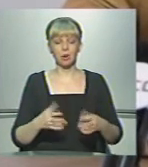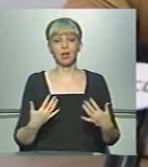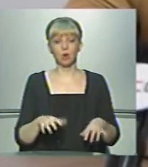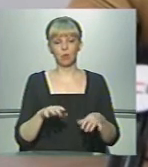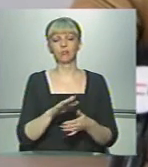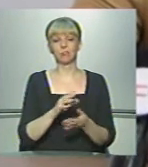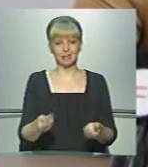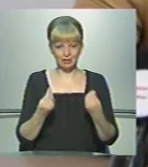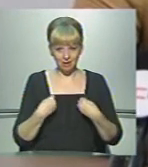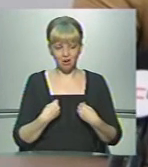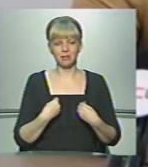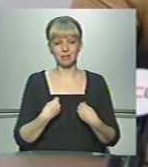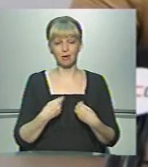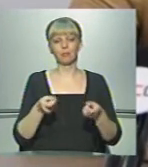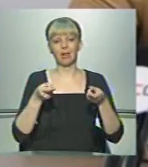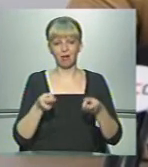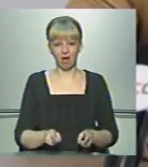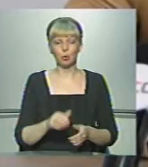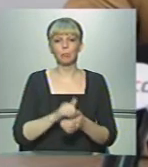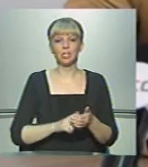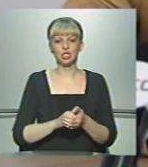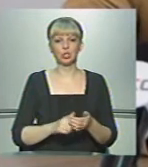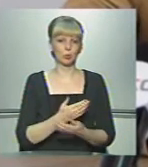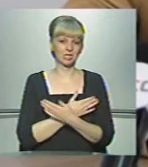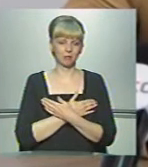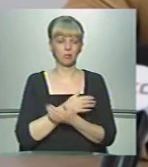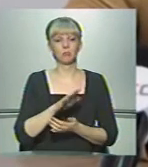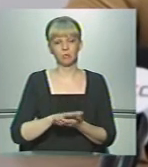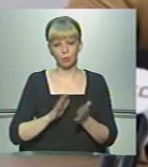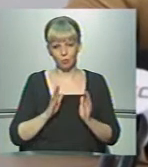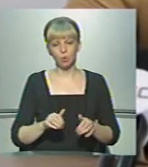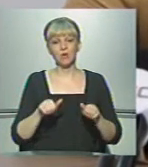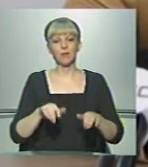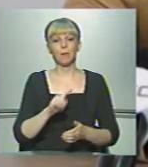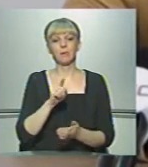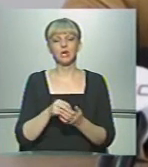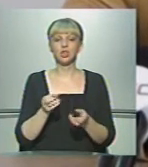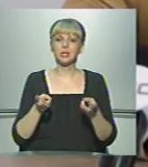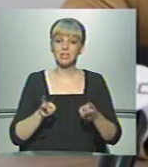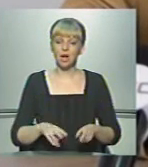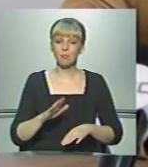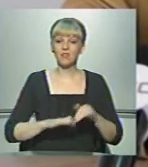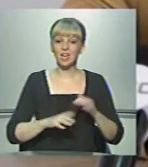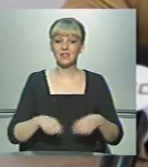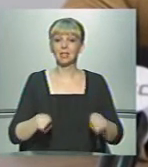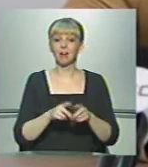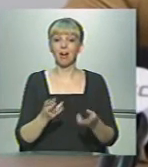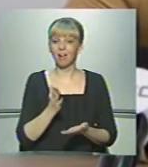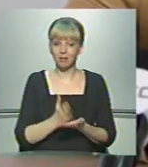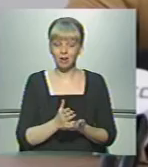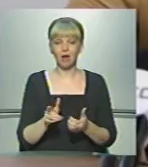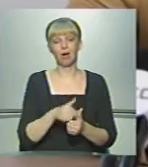дасть нам реальну причину смерті. І в подальшому буде вже вирішено питання, чи залишиться кваліфікація така, яка є,